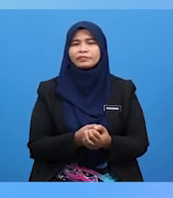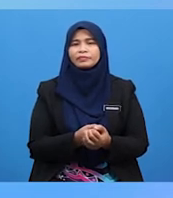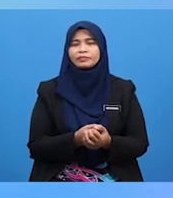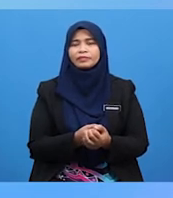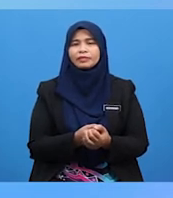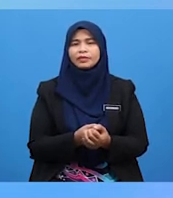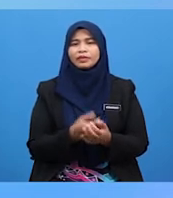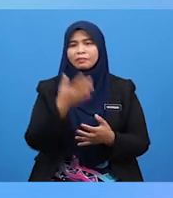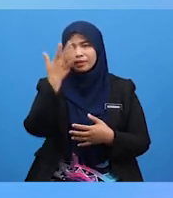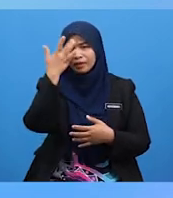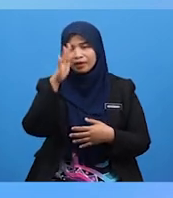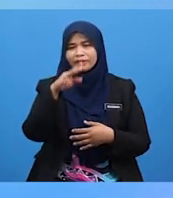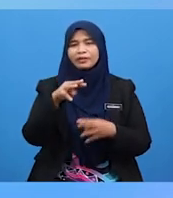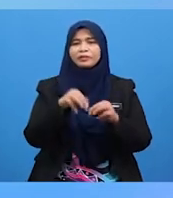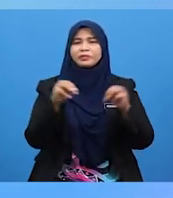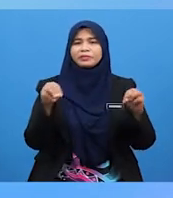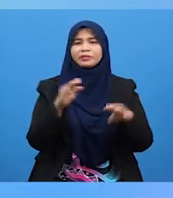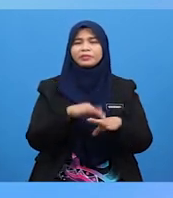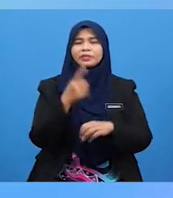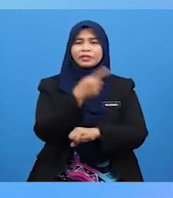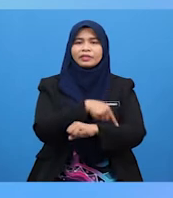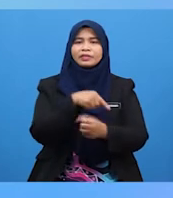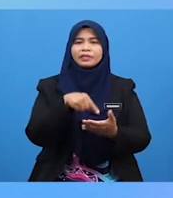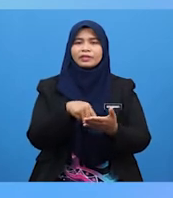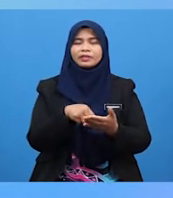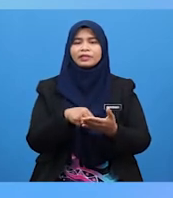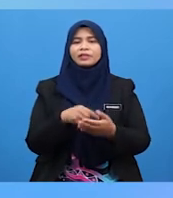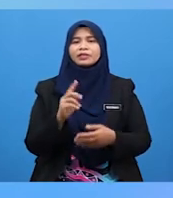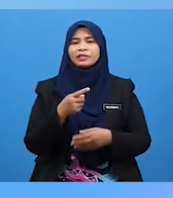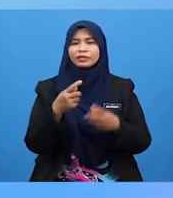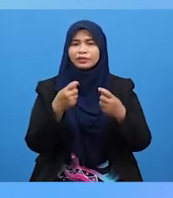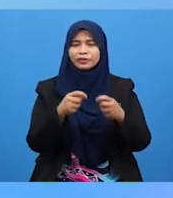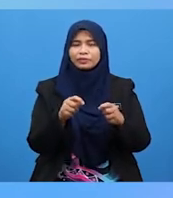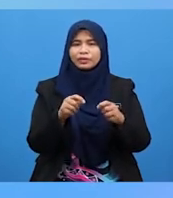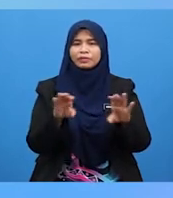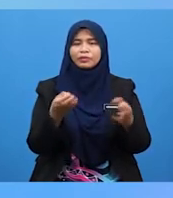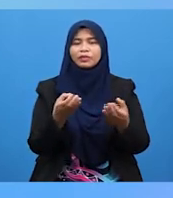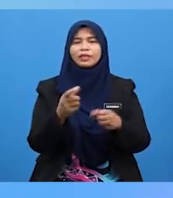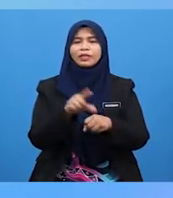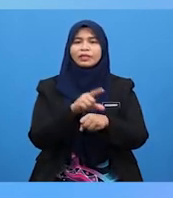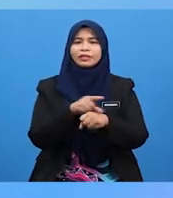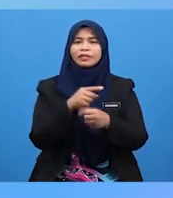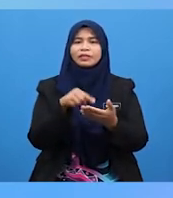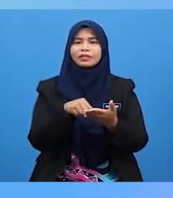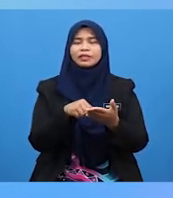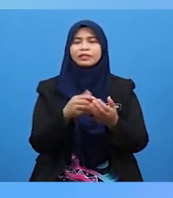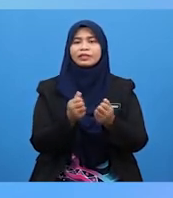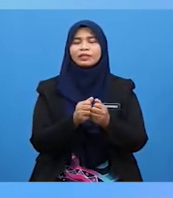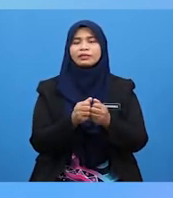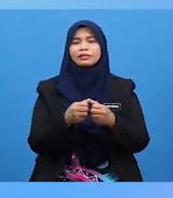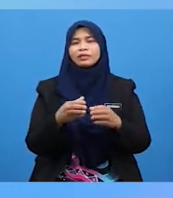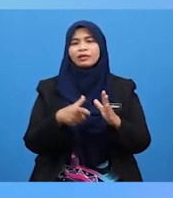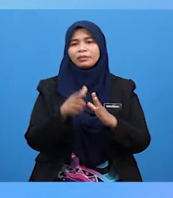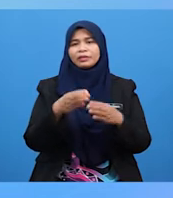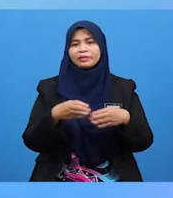Pandai murid-murid pada hari ini Mari kita cuba buat latihan ini dengan kadar yang